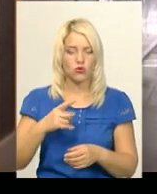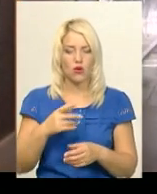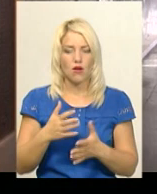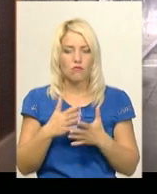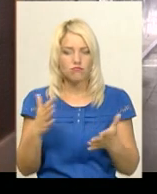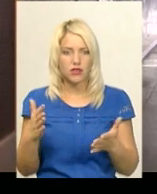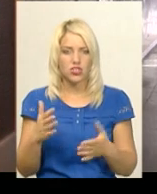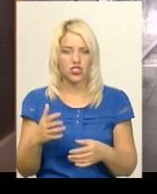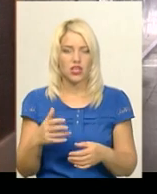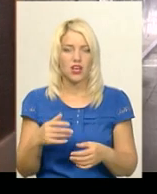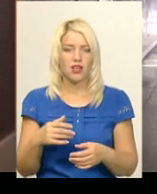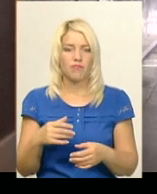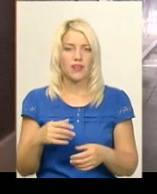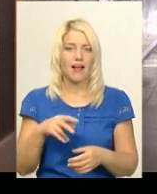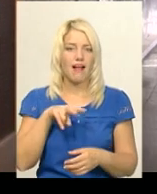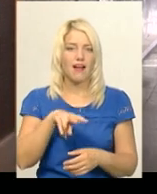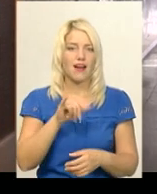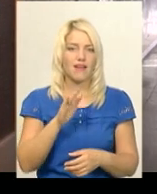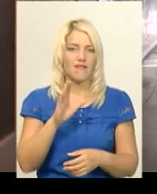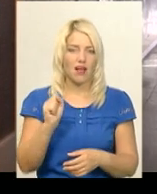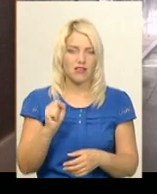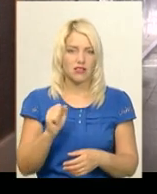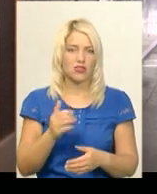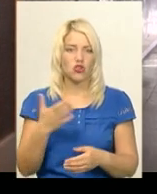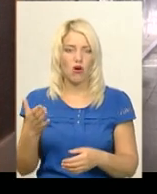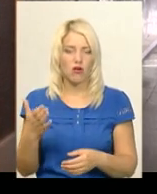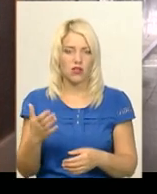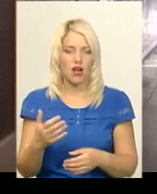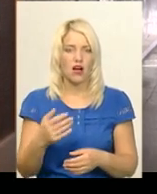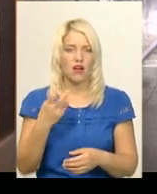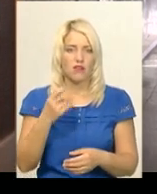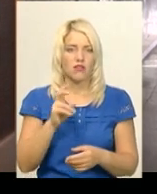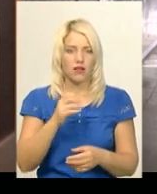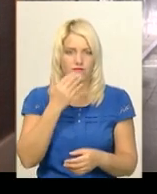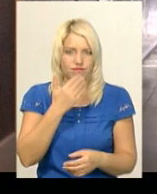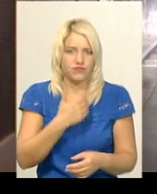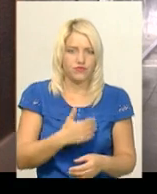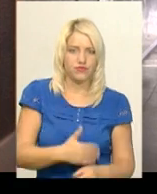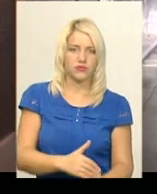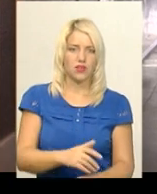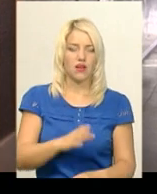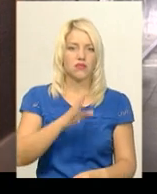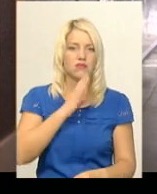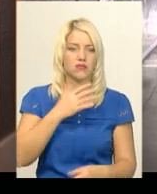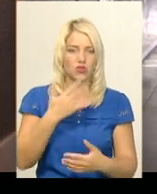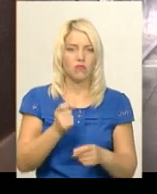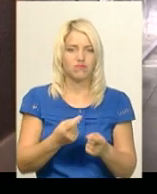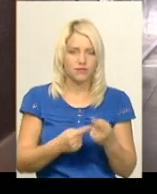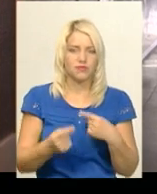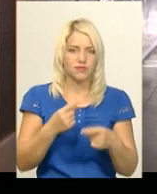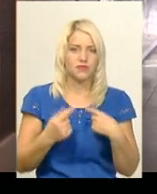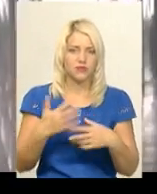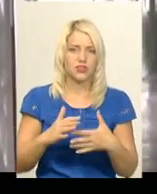відняла ліва рука і нога, але зараз вона вже почала це все потихеньку